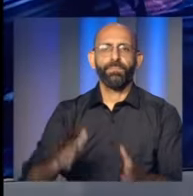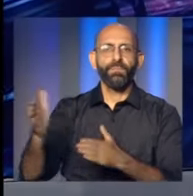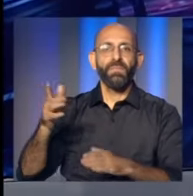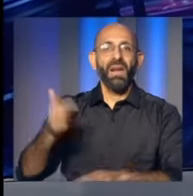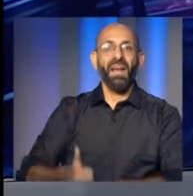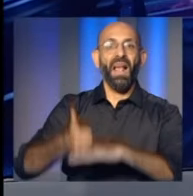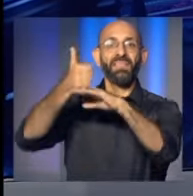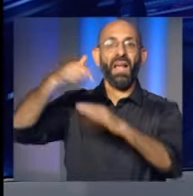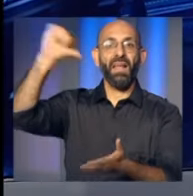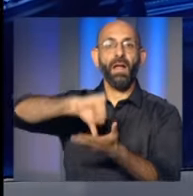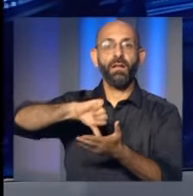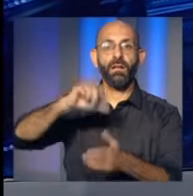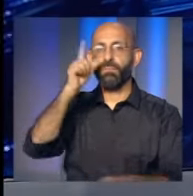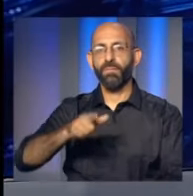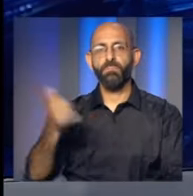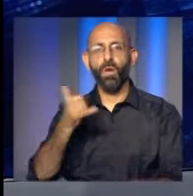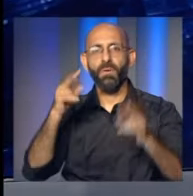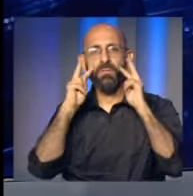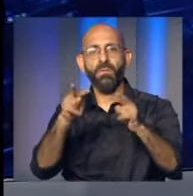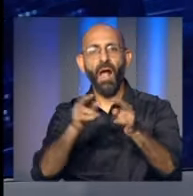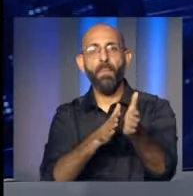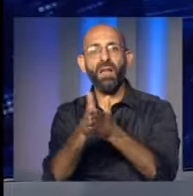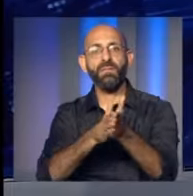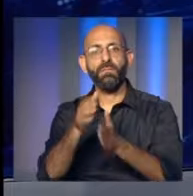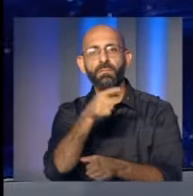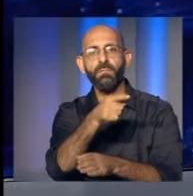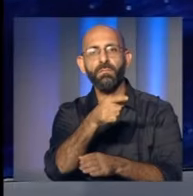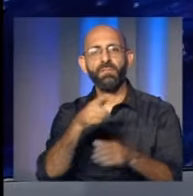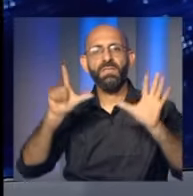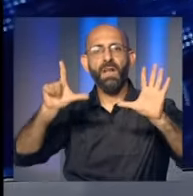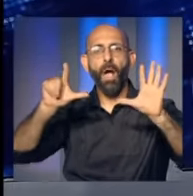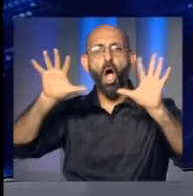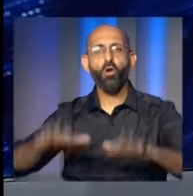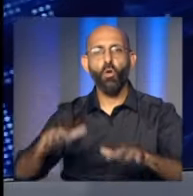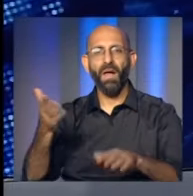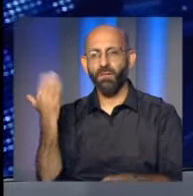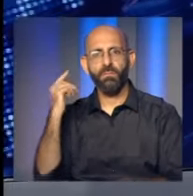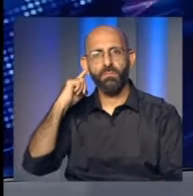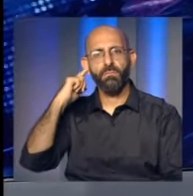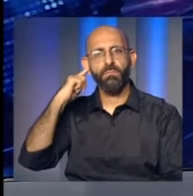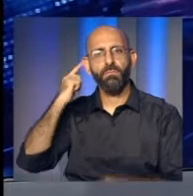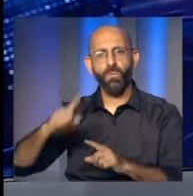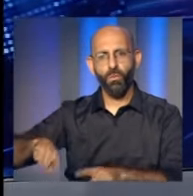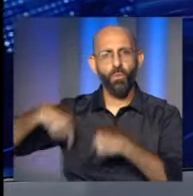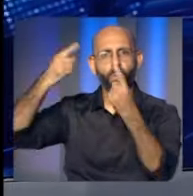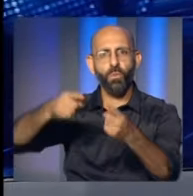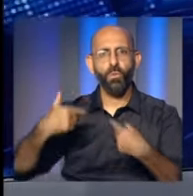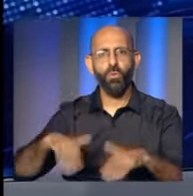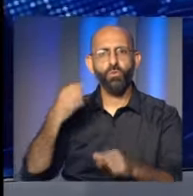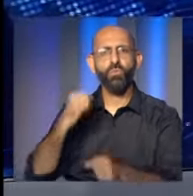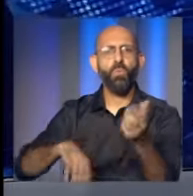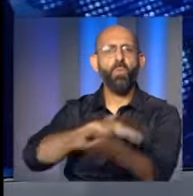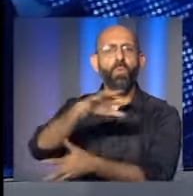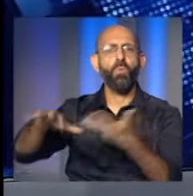المرشد الإيراني الأعلى علي خامنئي أن عملية طفان الأقصى التي شنتها حركة حماس على مستوطنات غلاف غزة في